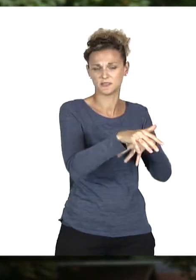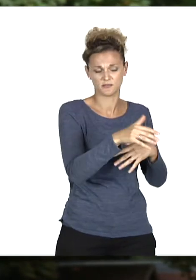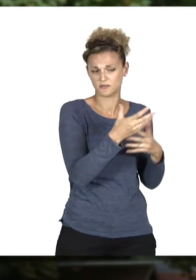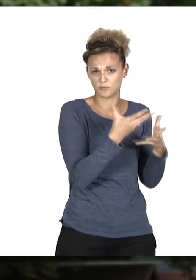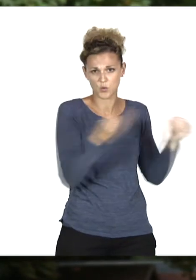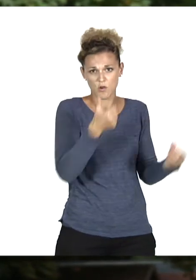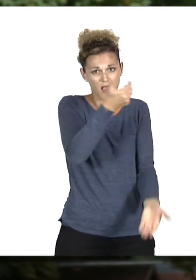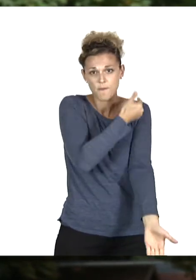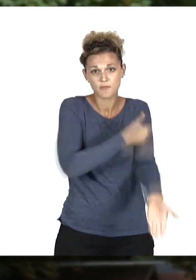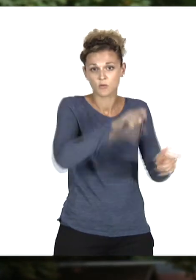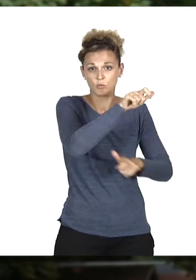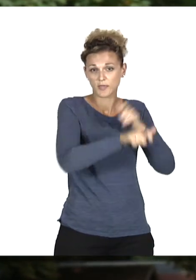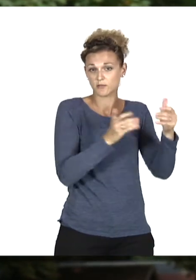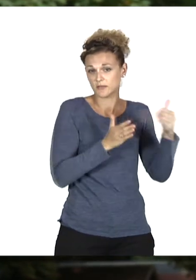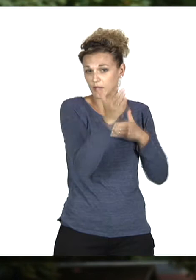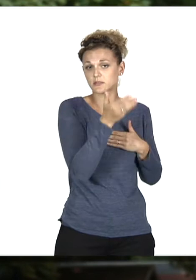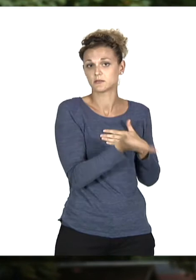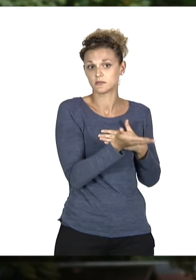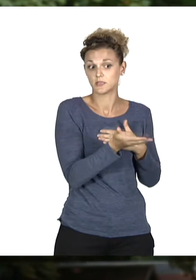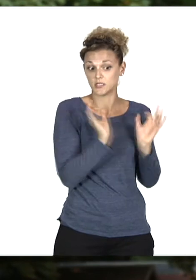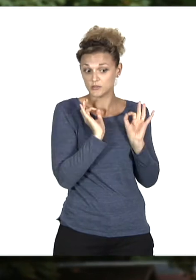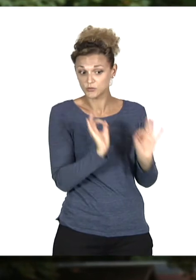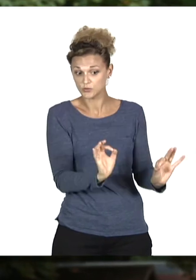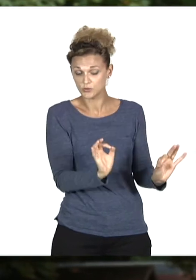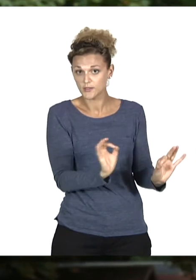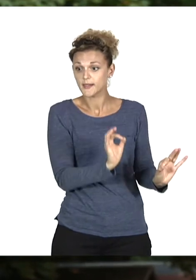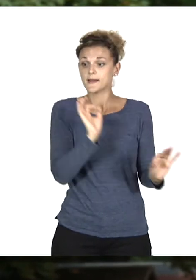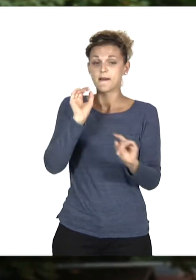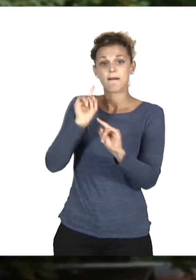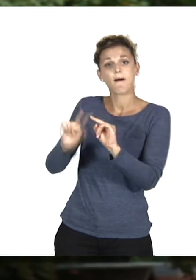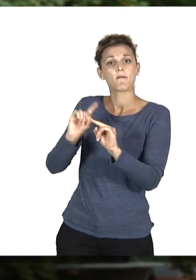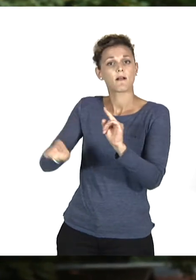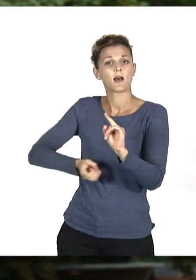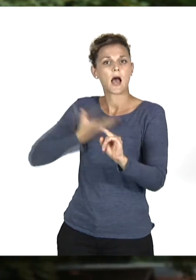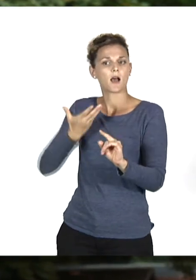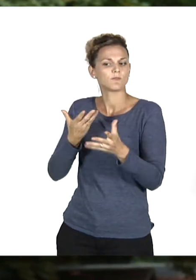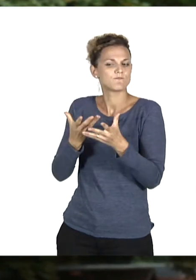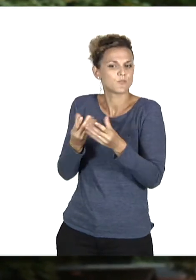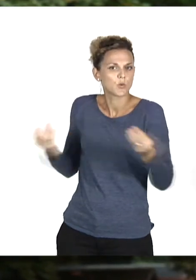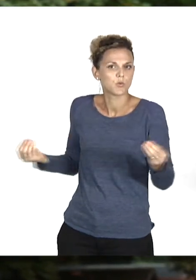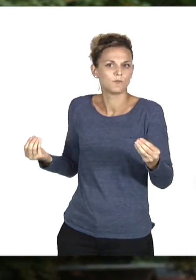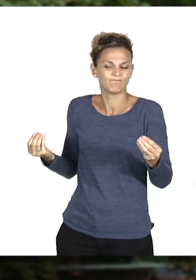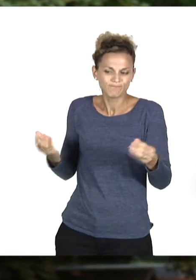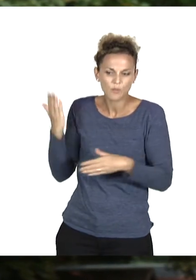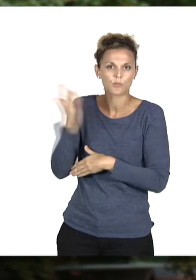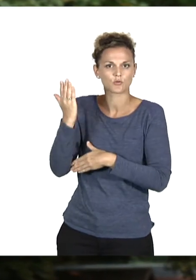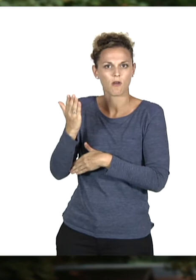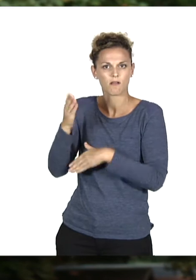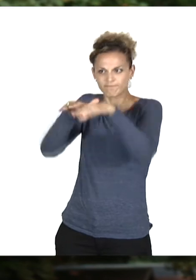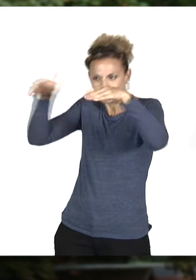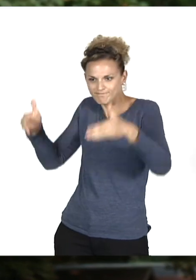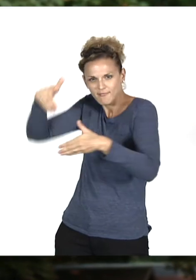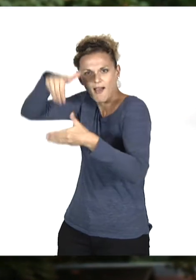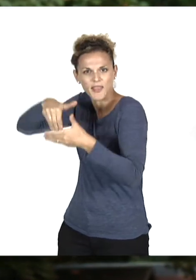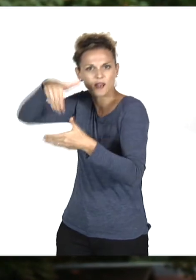de monde, c'est plus d'un million de personnes, et qu'effectivement, les œuvres, beaucoup d'œuvres, nécessitent d'être en intérieur.